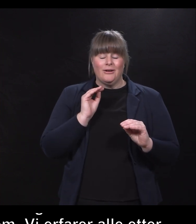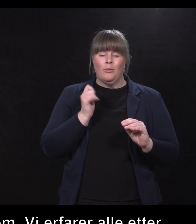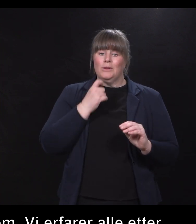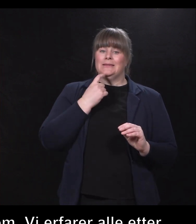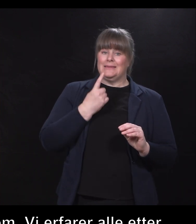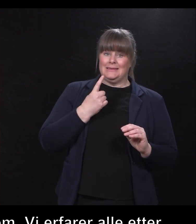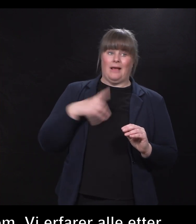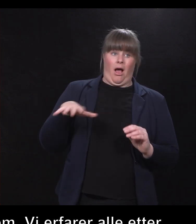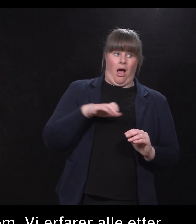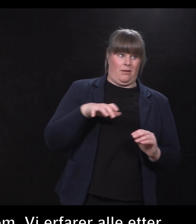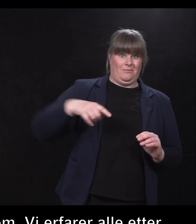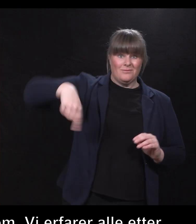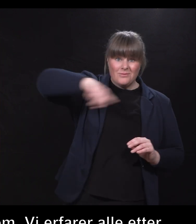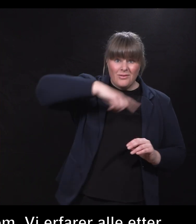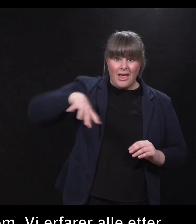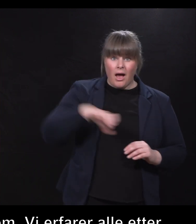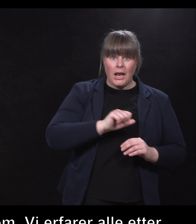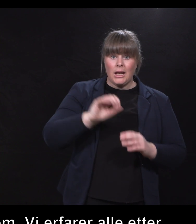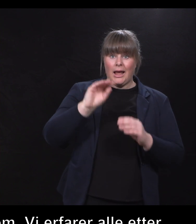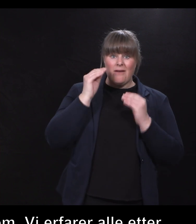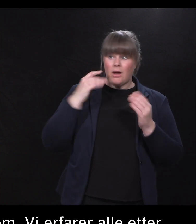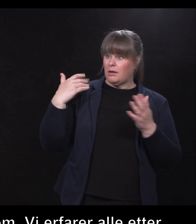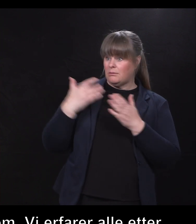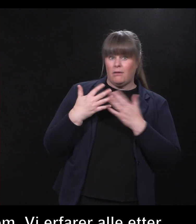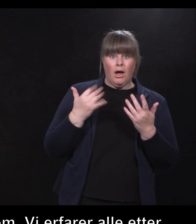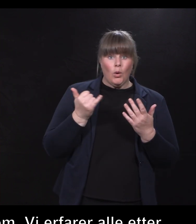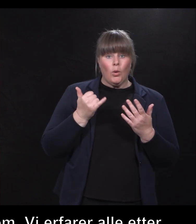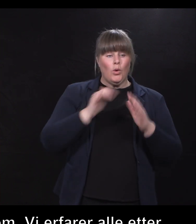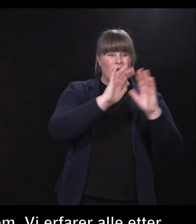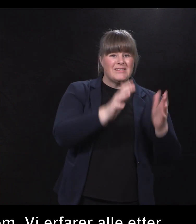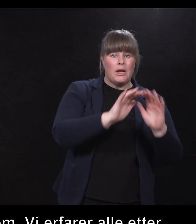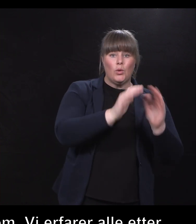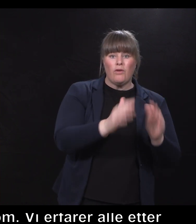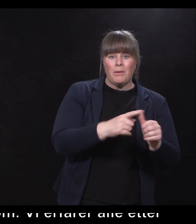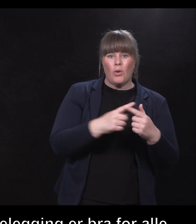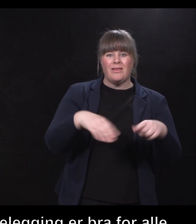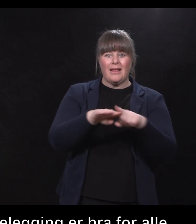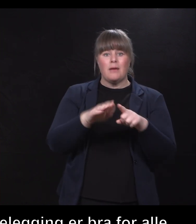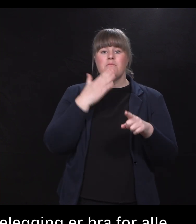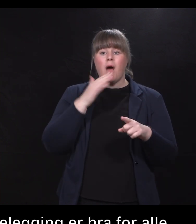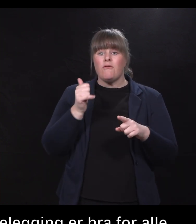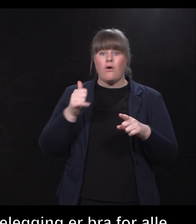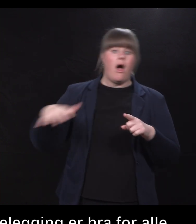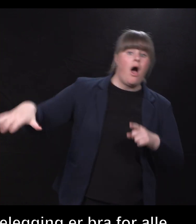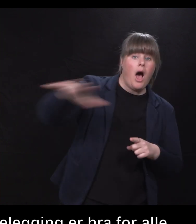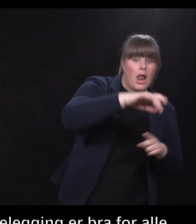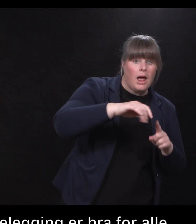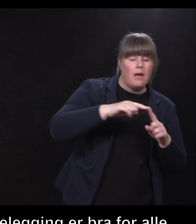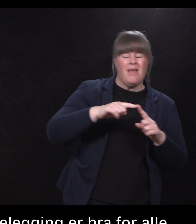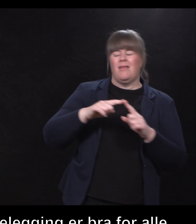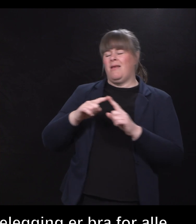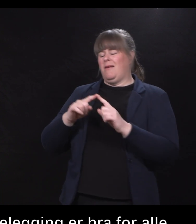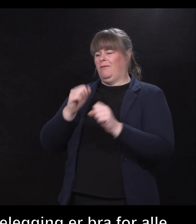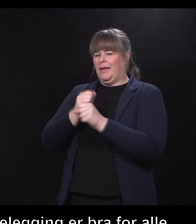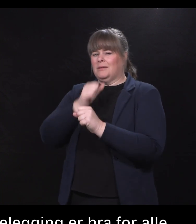og tilrettelegging, det er bra for alle, og så er det helt nødvendig for noen. Supert, takk skal dere ha for at dere kom hit. Og